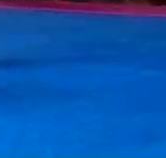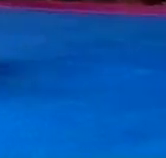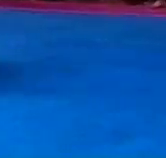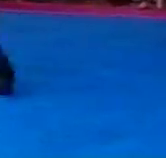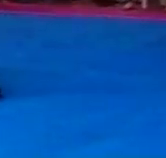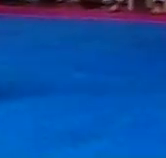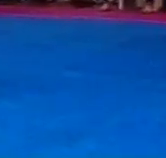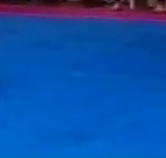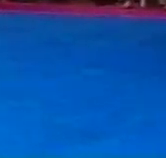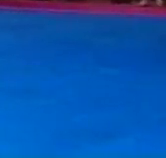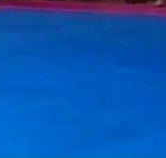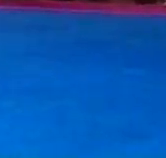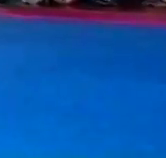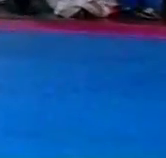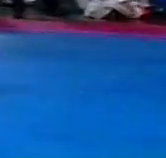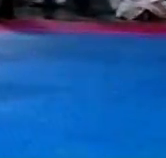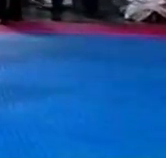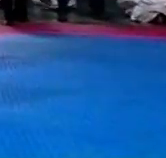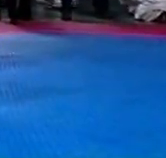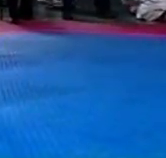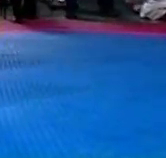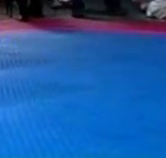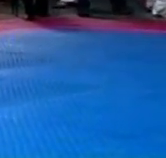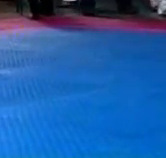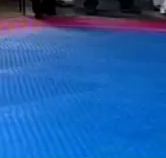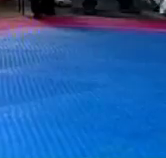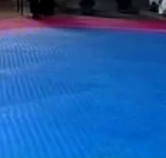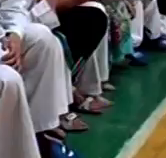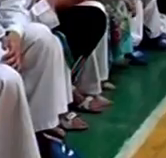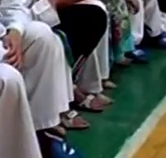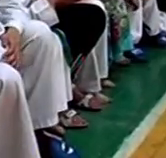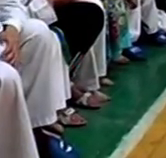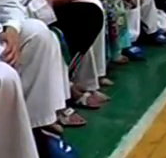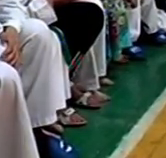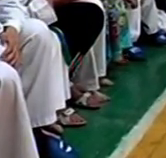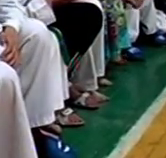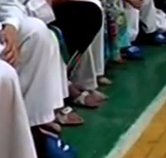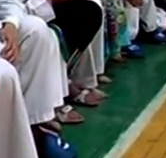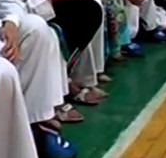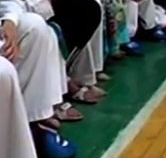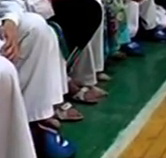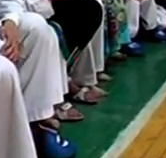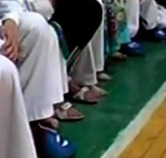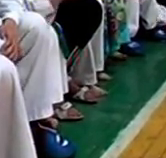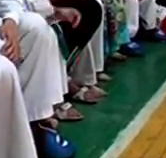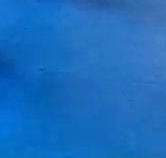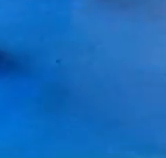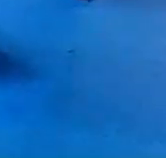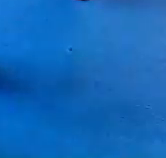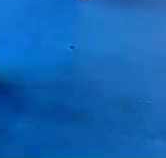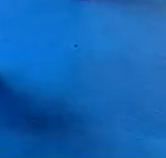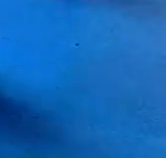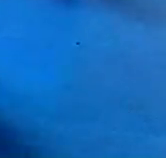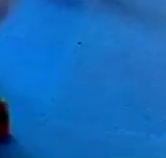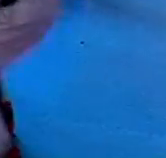Обласний осередок Всеукраїнського союзу «Теквондо» та спортивна школа «Динамо Олімп» вдруг організували такий турнір. Порівняно з минулим